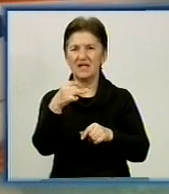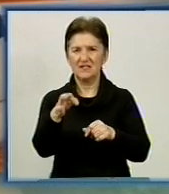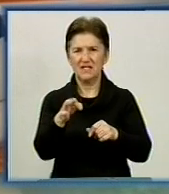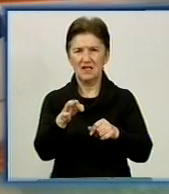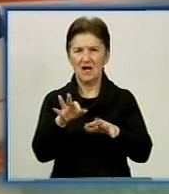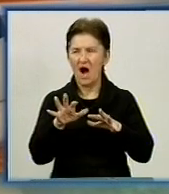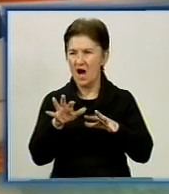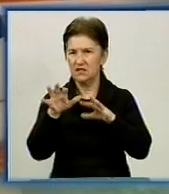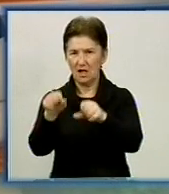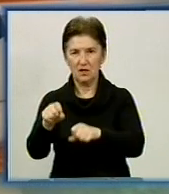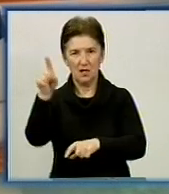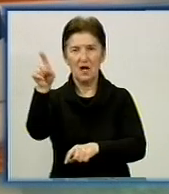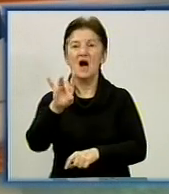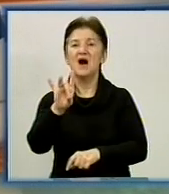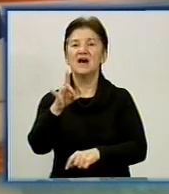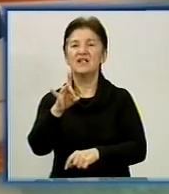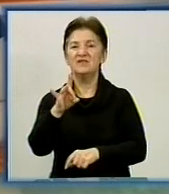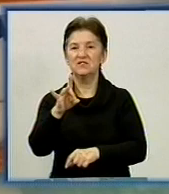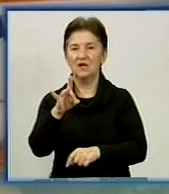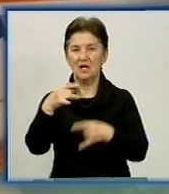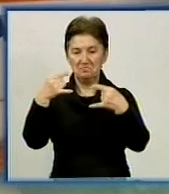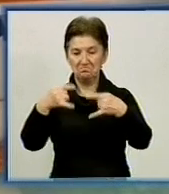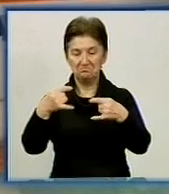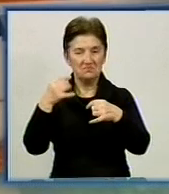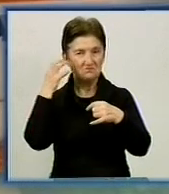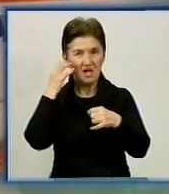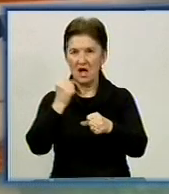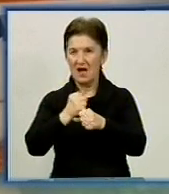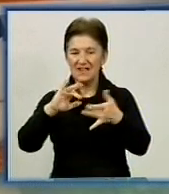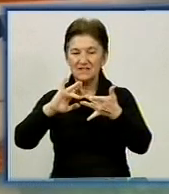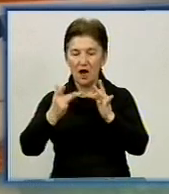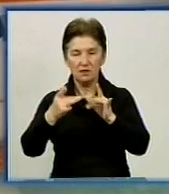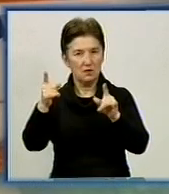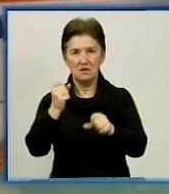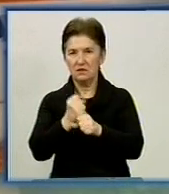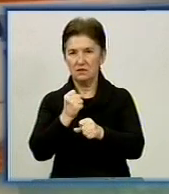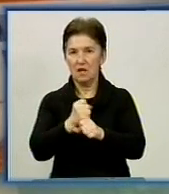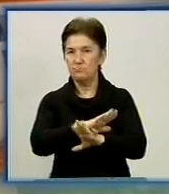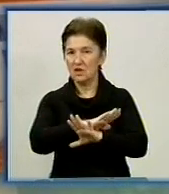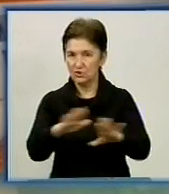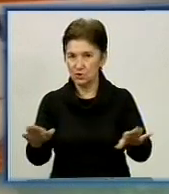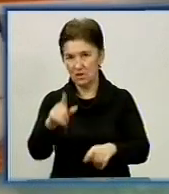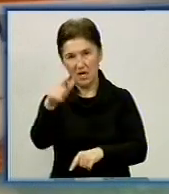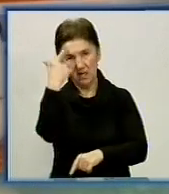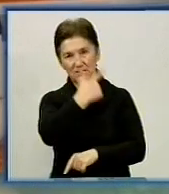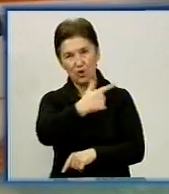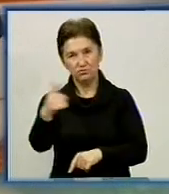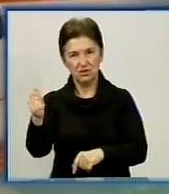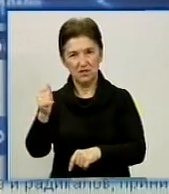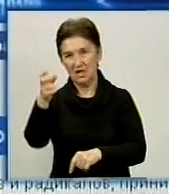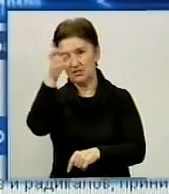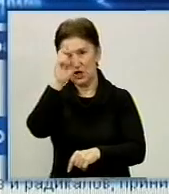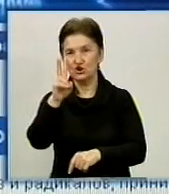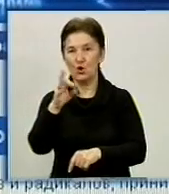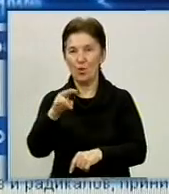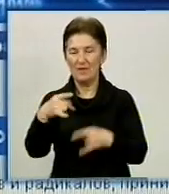Рівненської обласної державної телерадіокомпанії не працює через потужну ДОС-атаку. Про це повідомляє пресслужба Держкомтелерадіо.